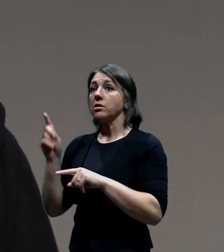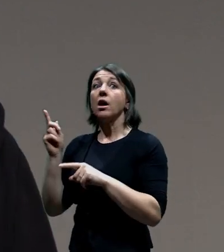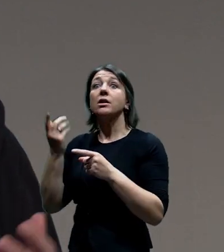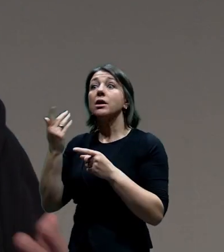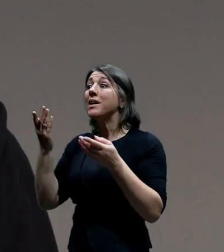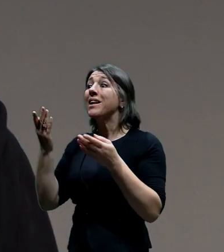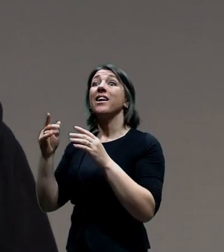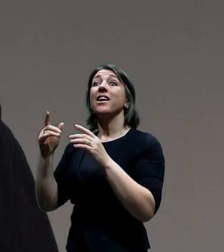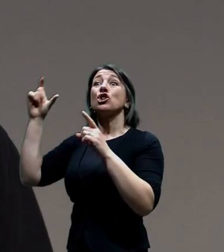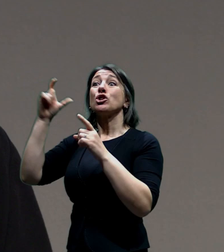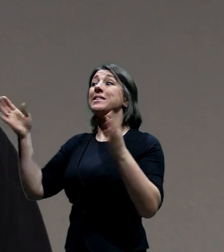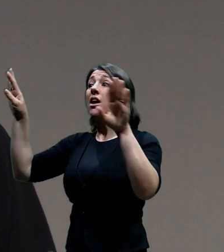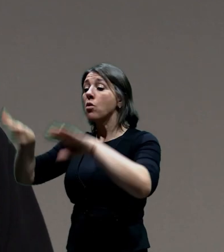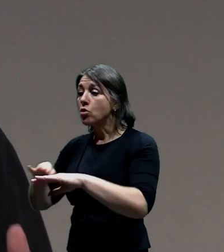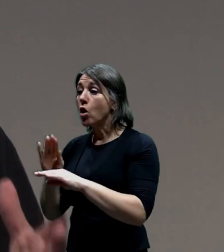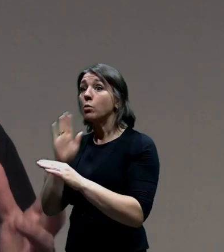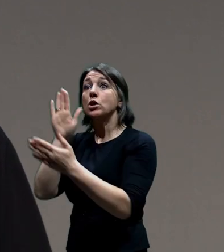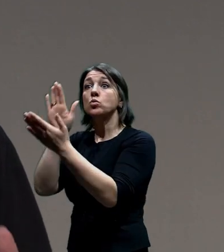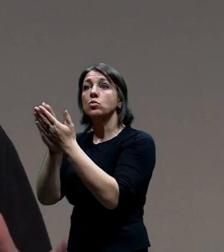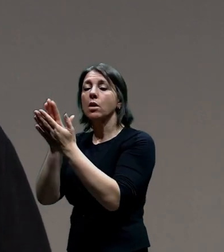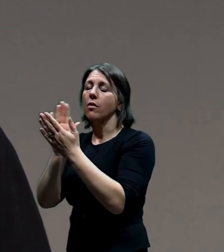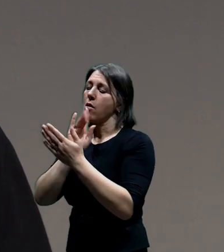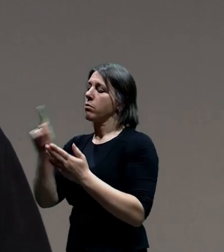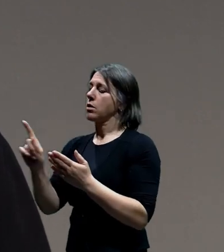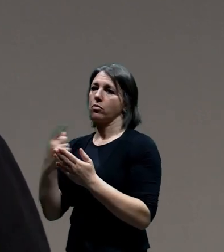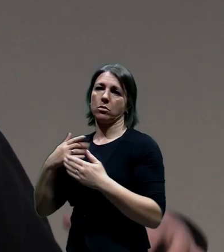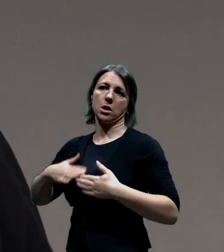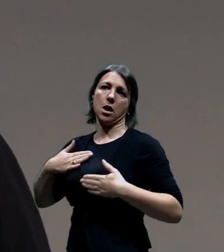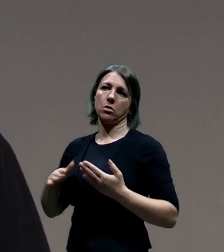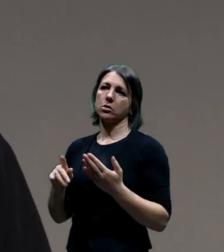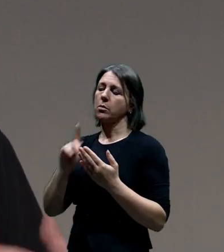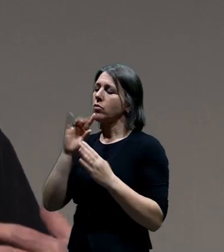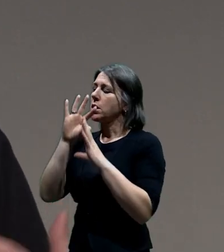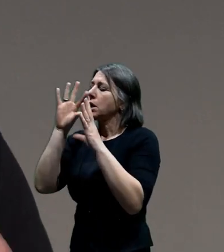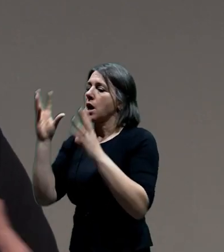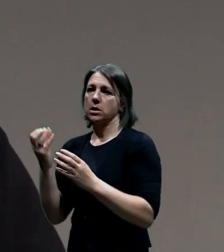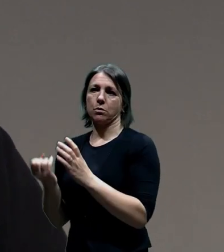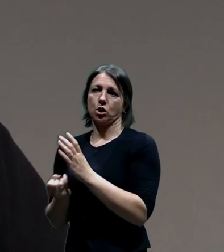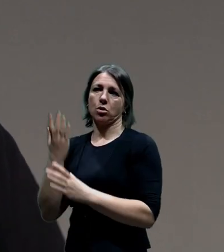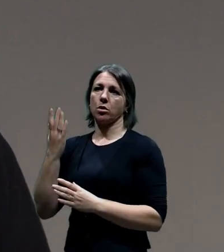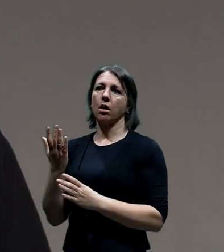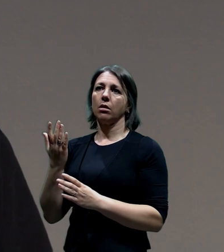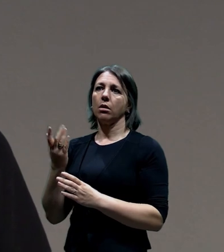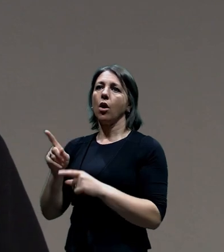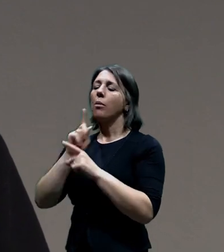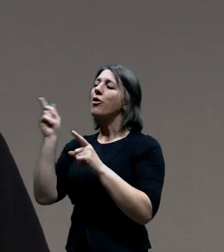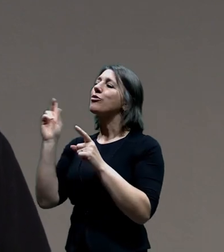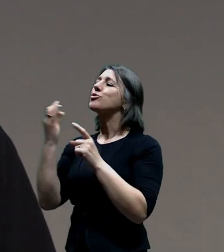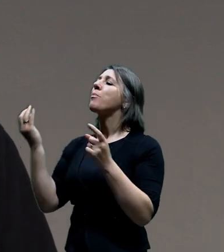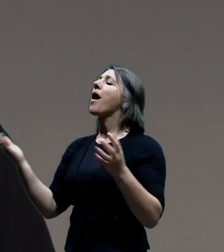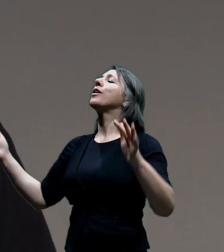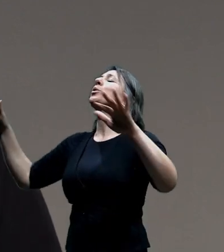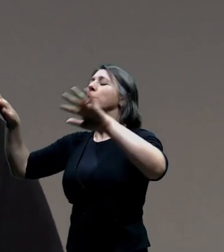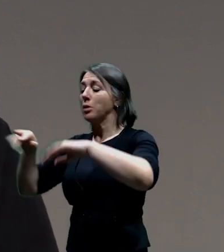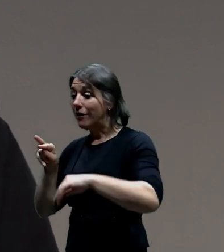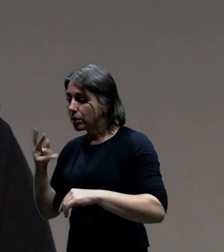výhra. Kdybyste navštívili to místo a viděli jste vlastně ten krásnej kus země, kdybyste viděli vlastně tu krajinu, tak jak padá do toho údolí, tak je